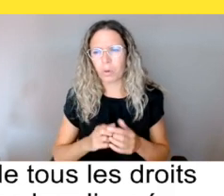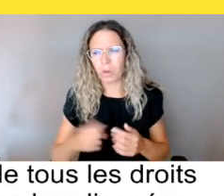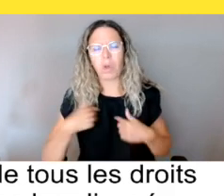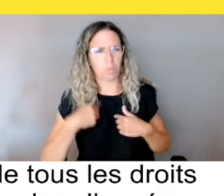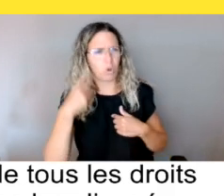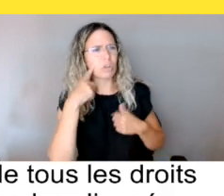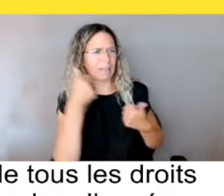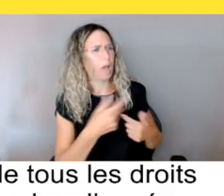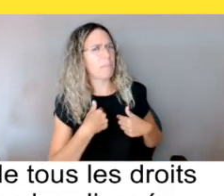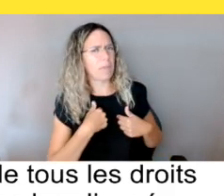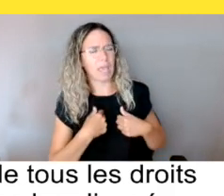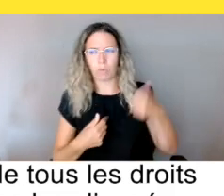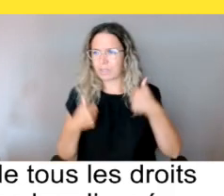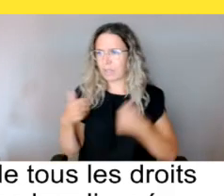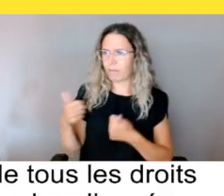'entends très bien.